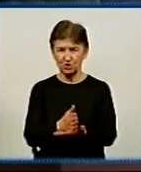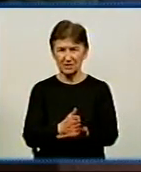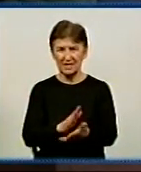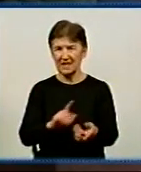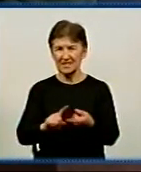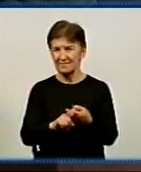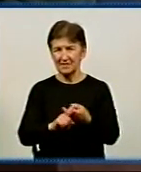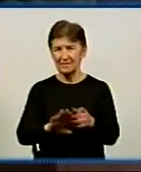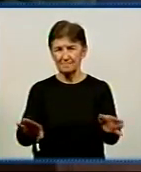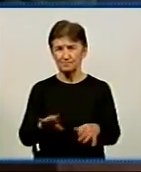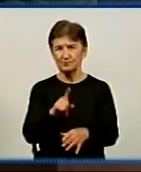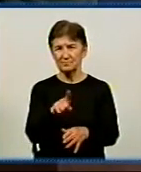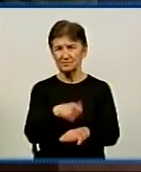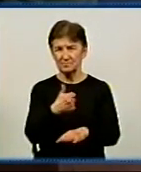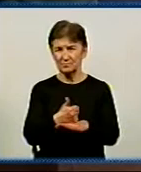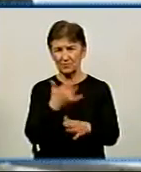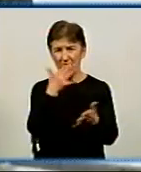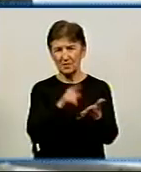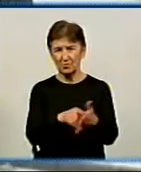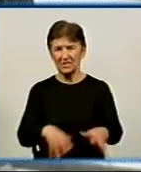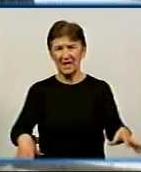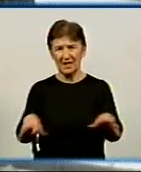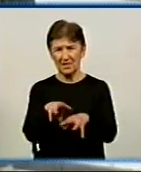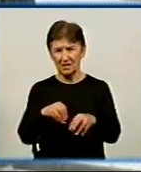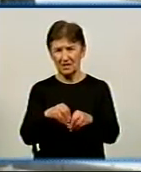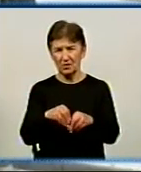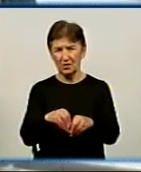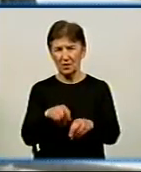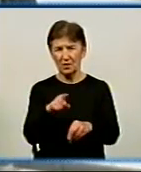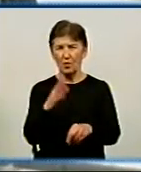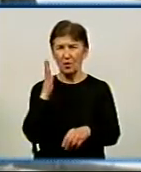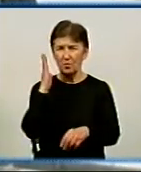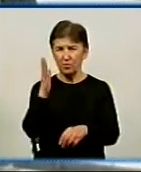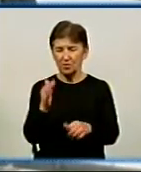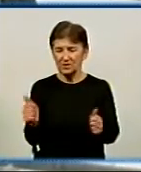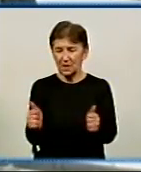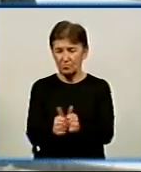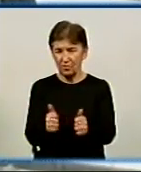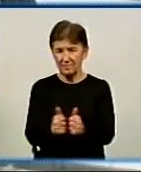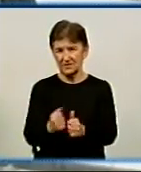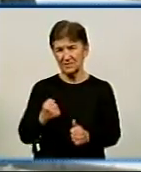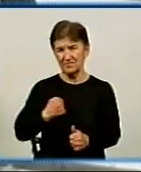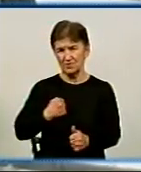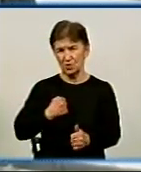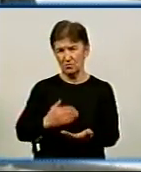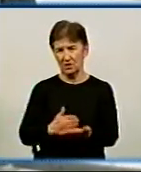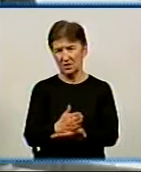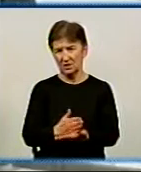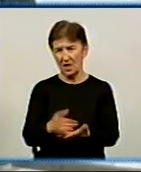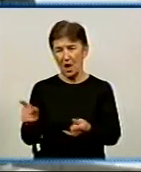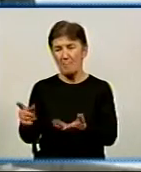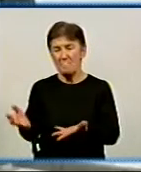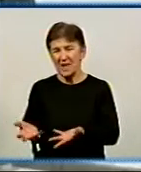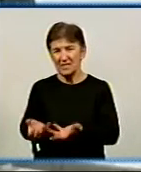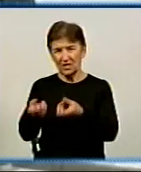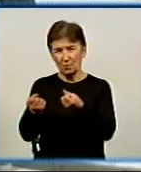вони представляють, мета у всіх капеланів спільна. Ру військового капелана є бути поруч військового службовица, бути для нього підтримкою,